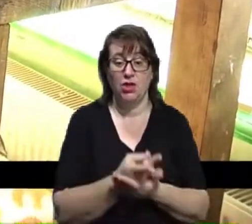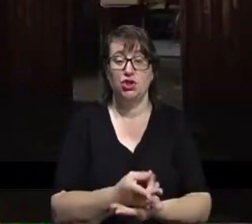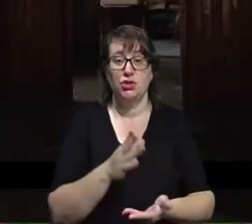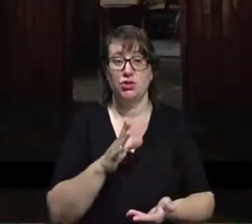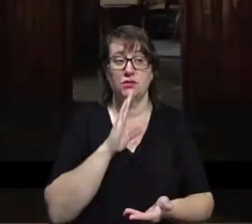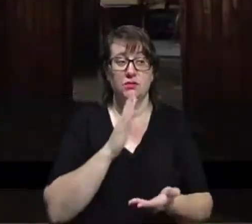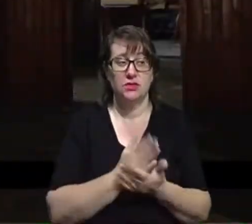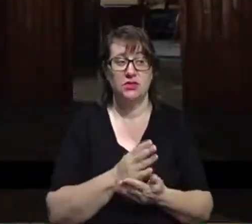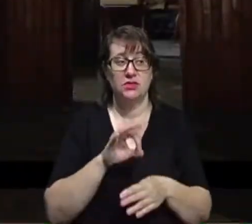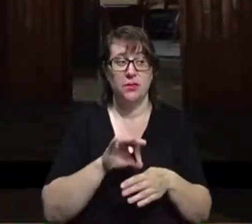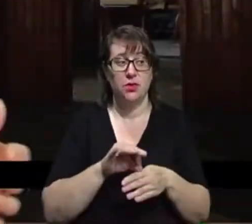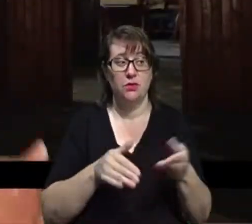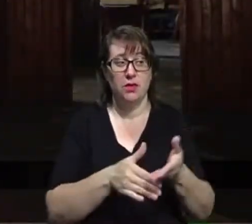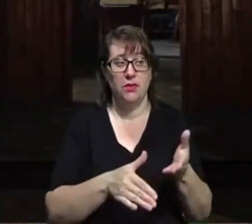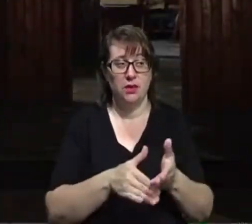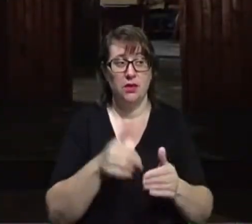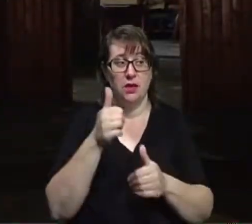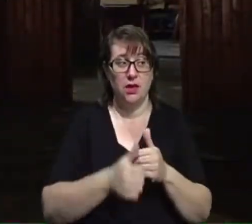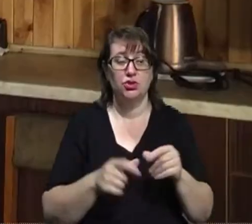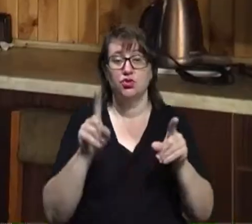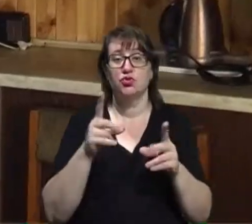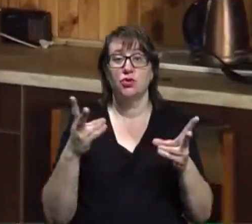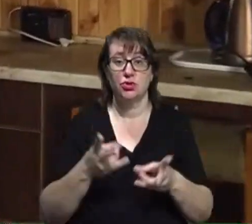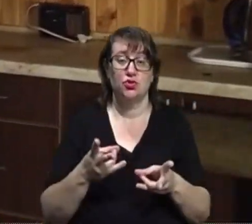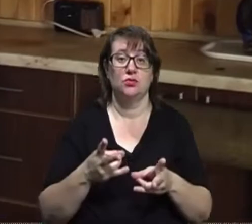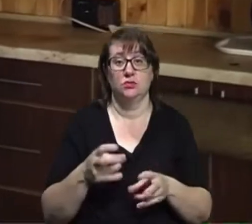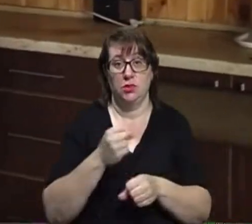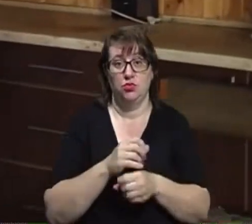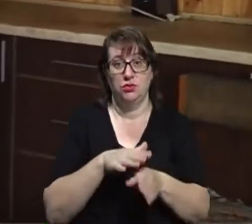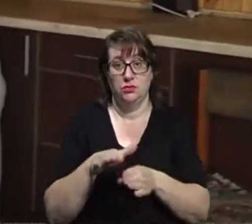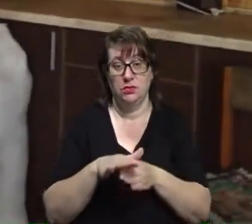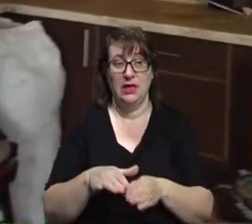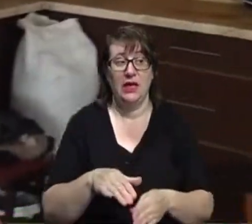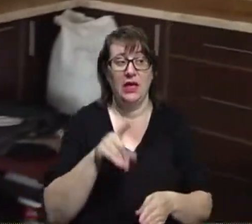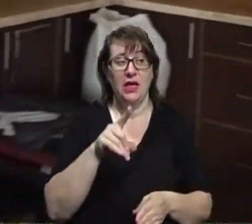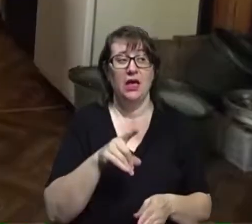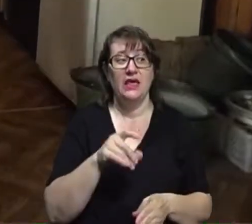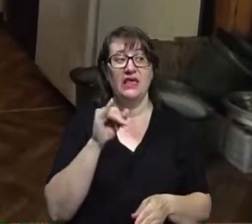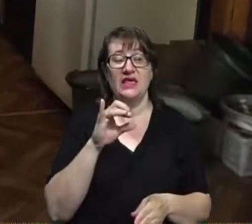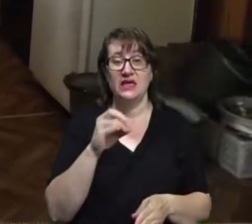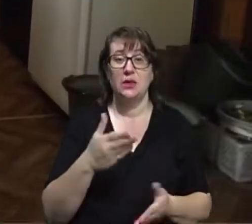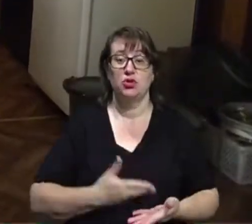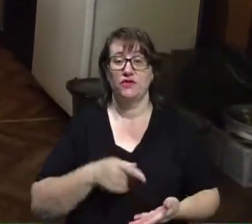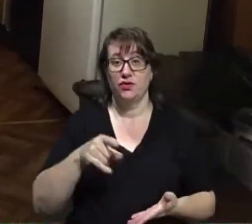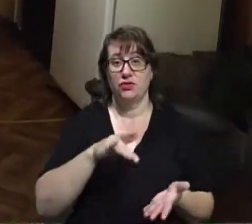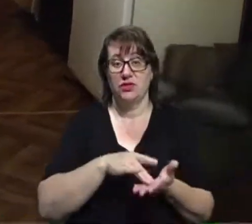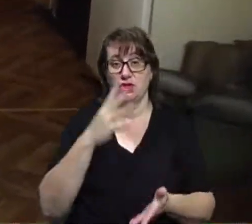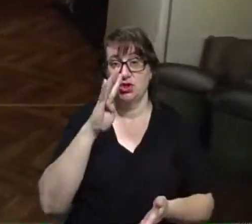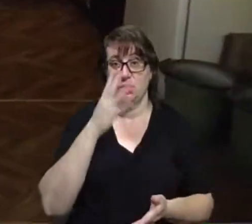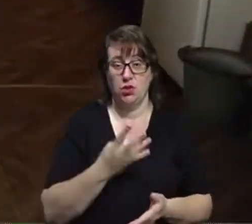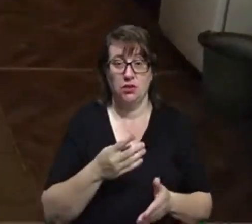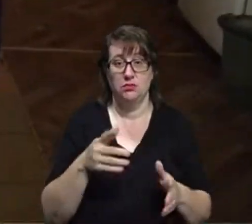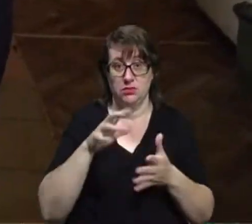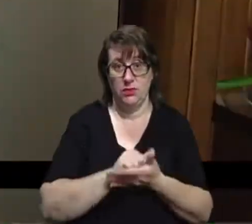допомагаю. Кожен життєві роботу виконують тут. Підопічна Ірина проживає у центрі 4 роки. Вона займається приготуванням